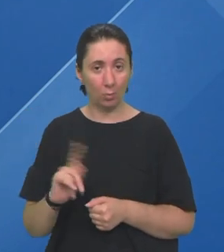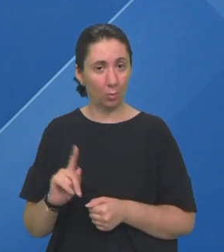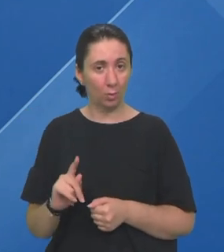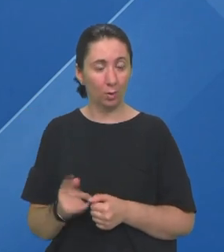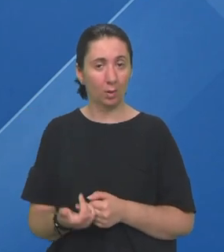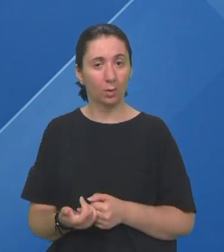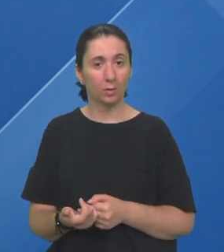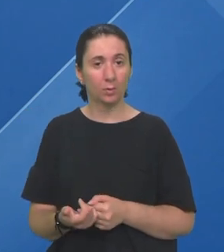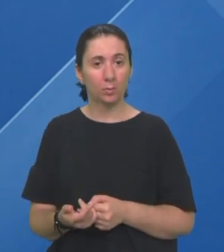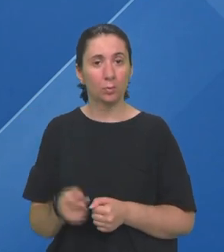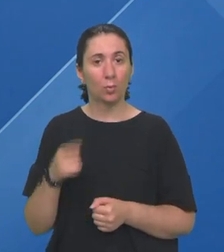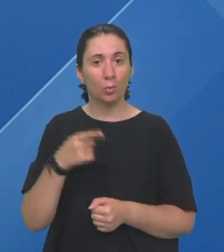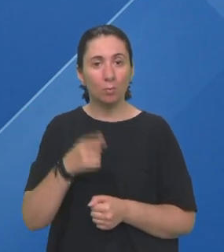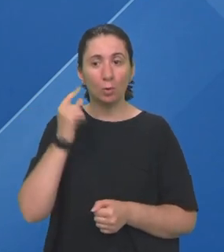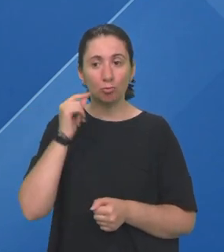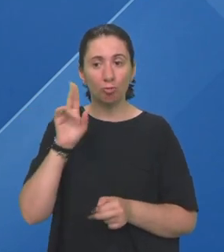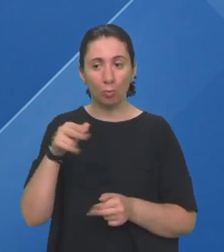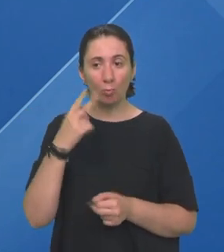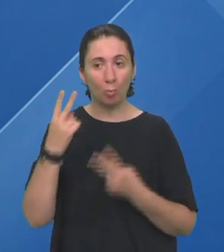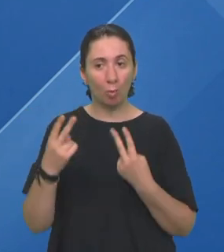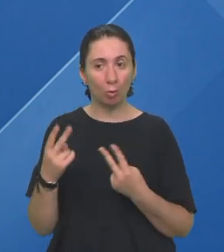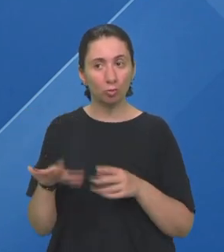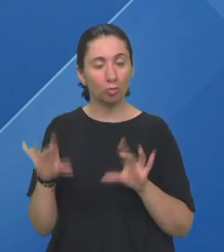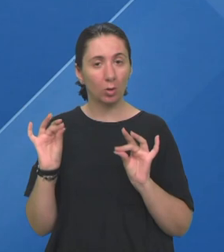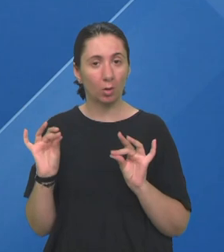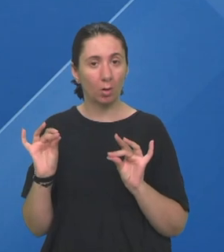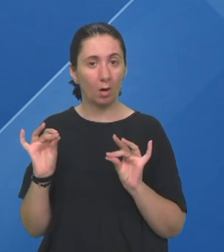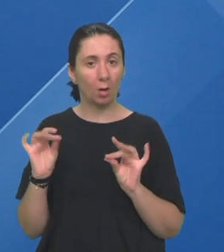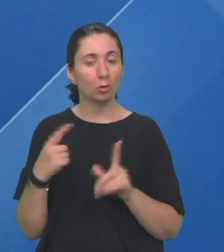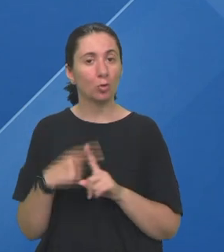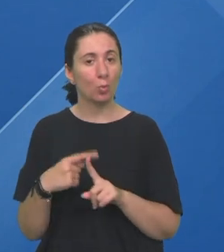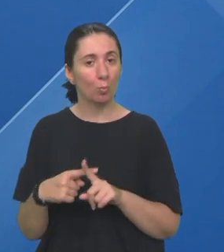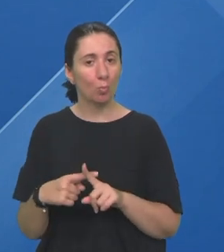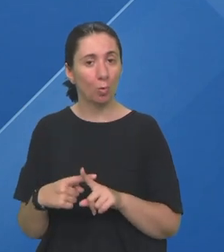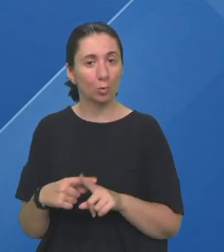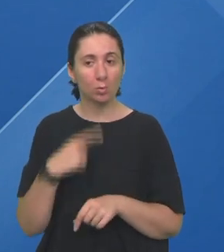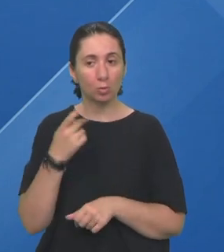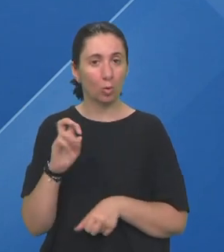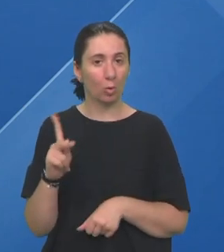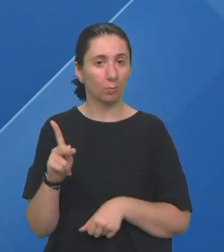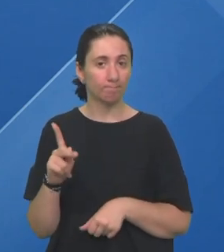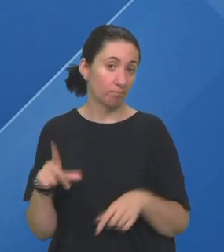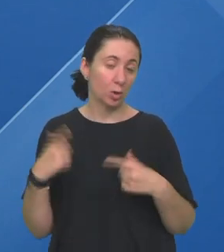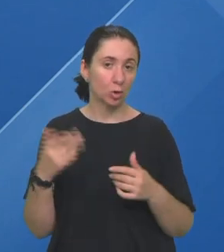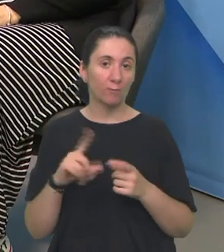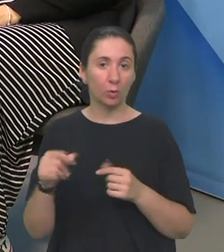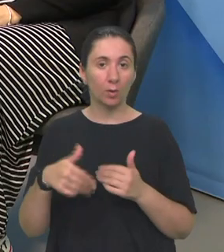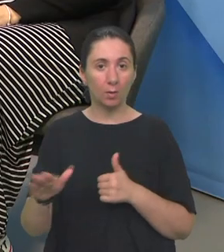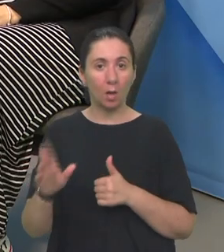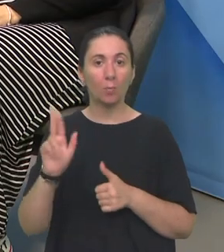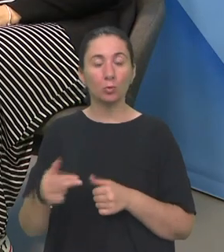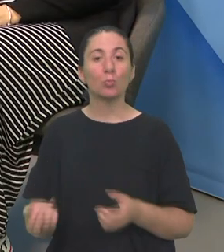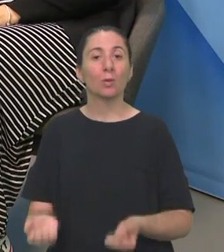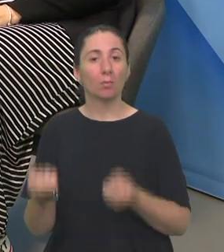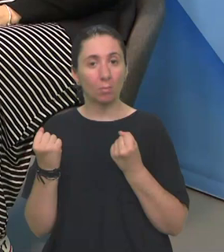Tako da u njima čovjek može stvarno naći Onu pozitivu i da kaže ok I život ide dalje Može biti